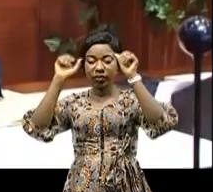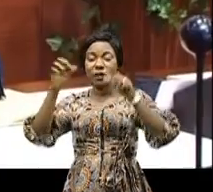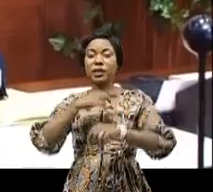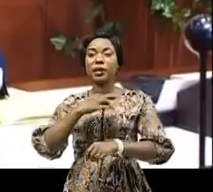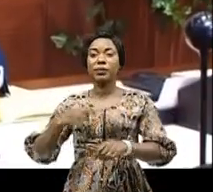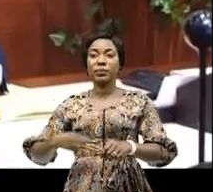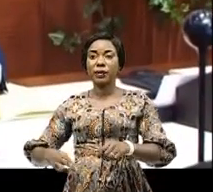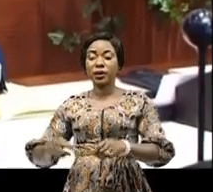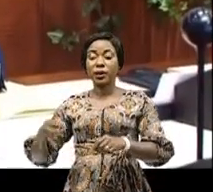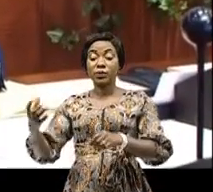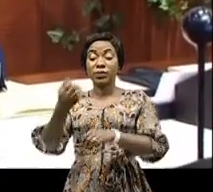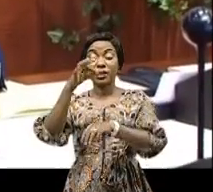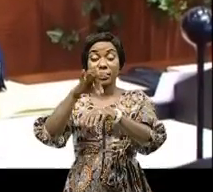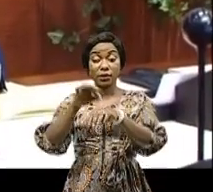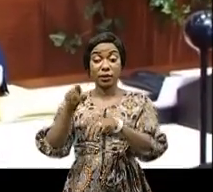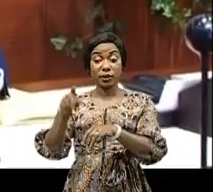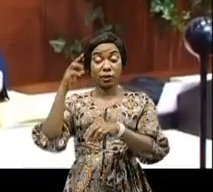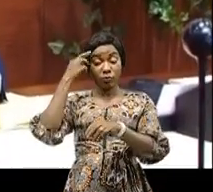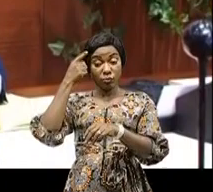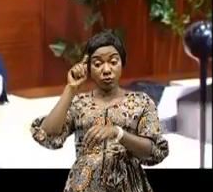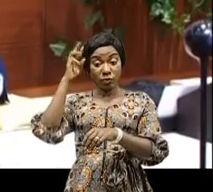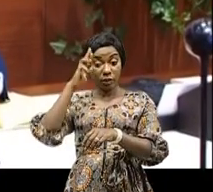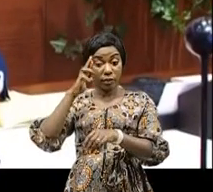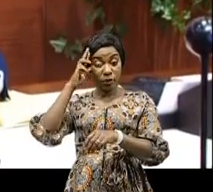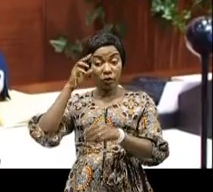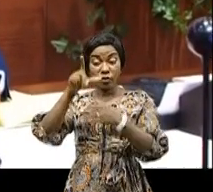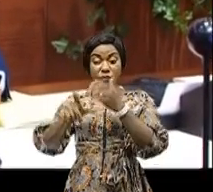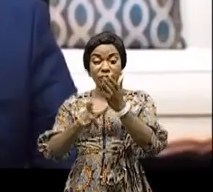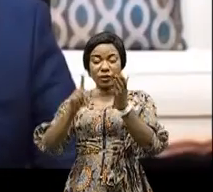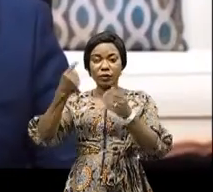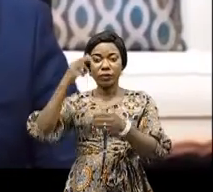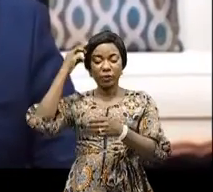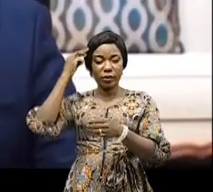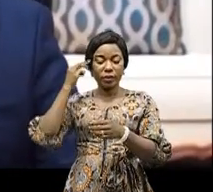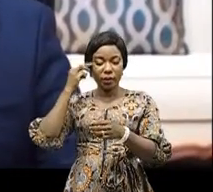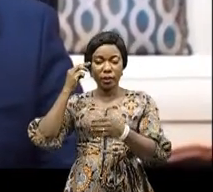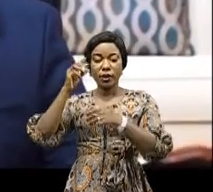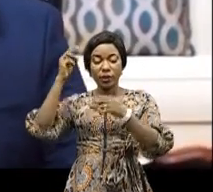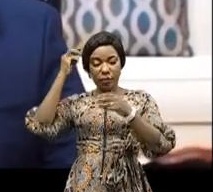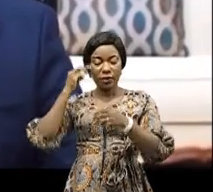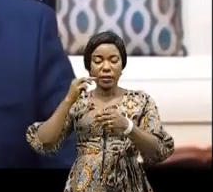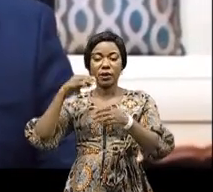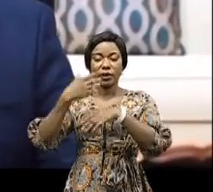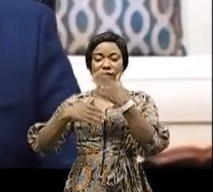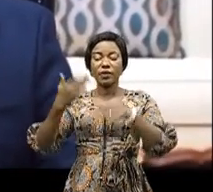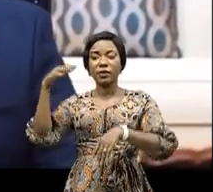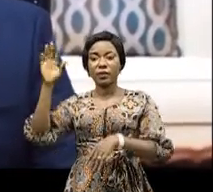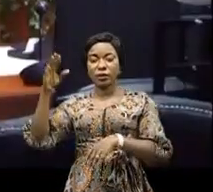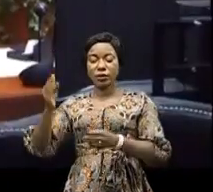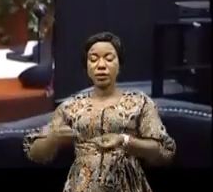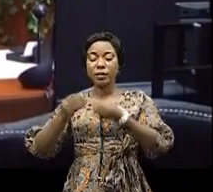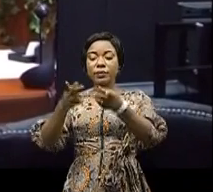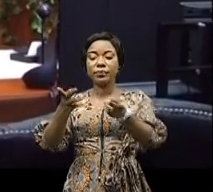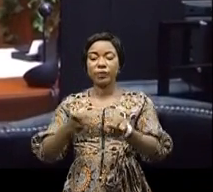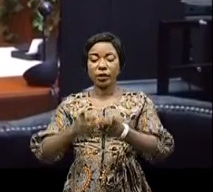a saisi l'occasion pour rappeler au vice-premier ministre, ministre des Affaires étrangères, l'urgence de mettre en place